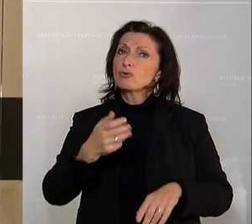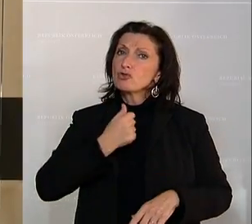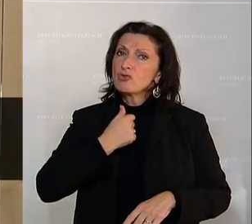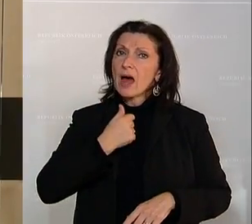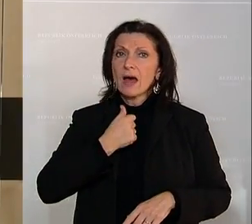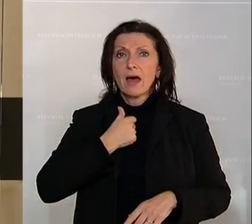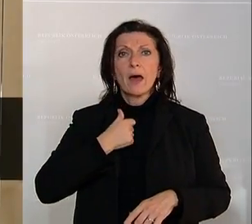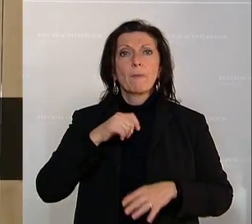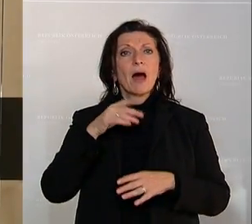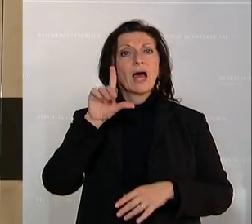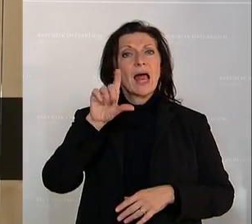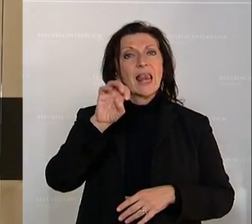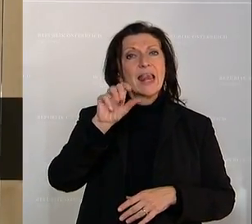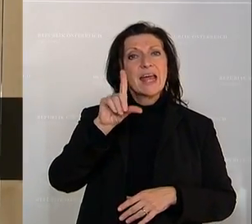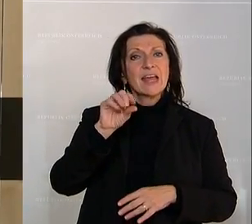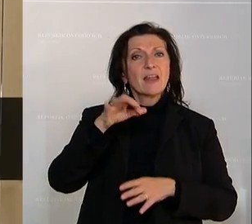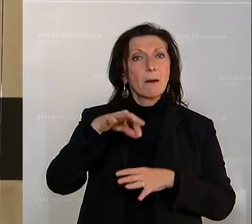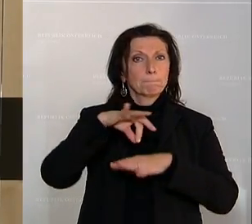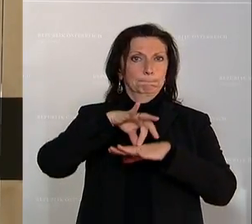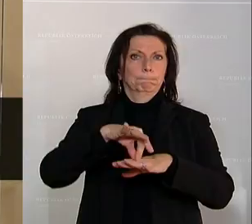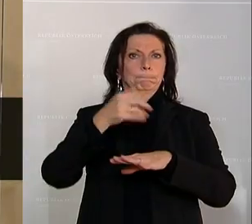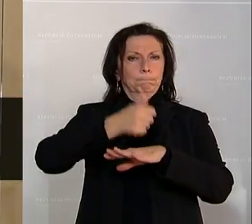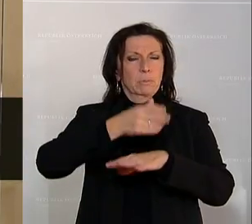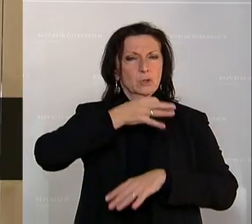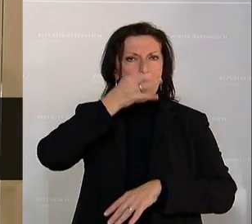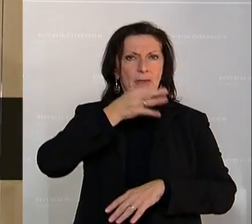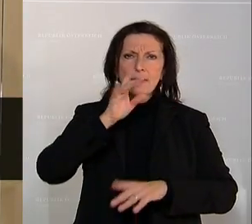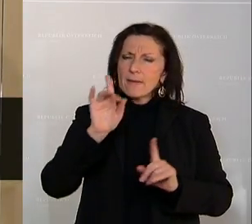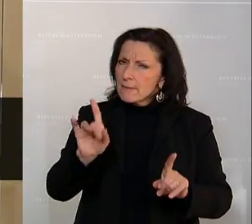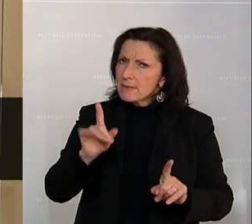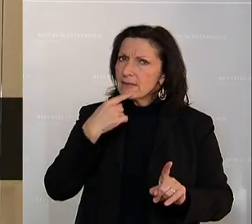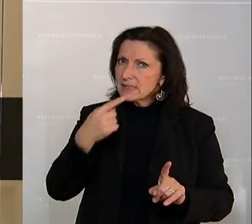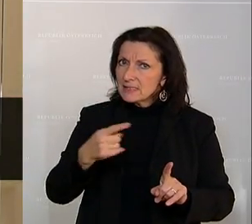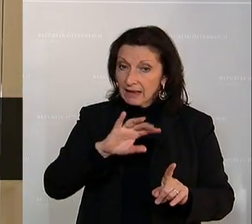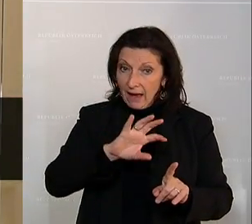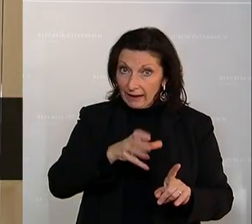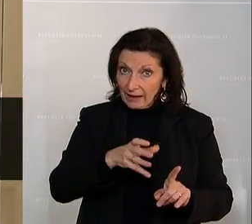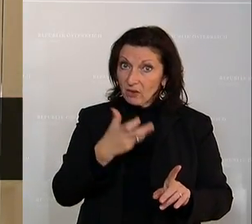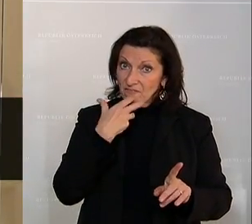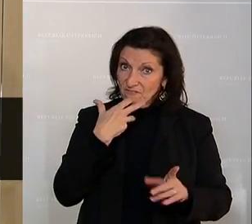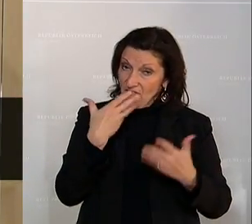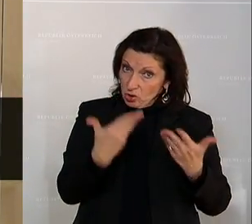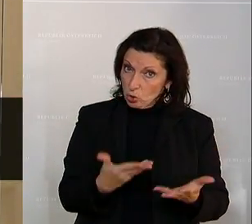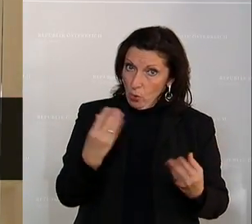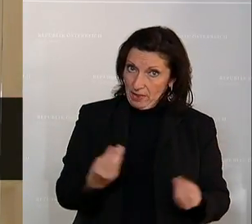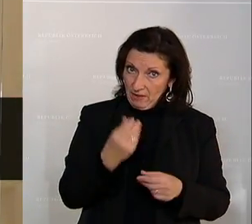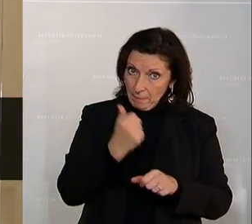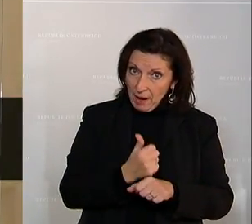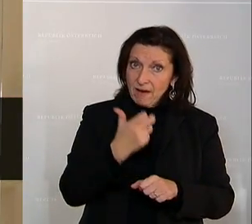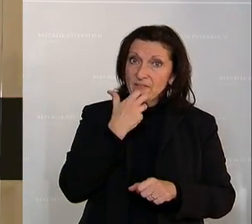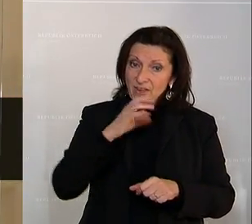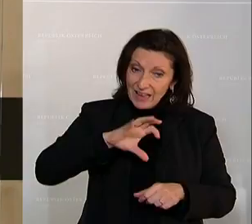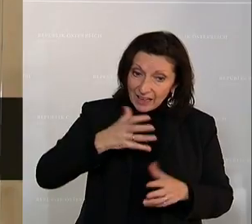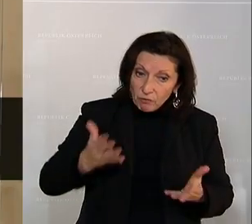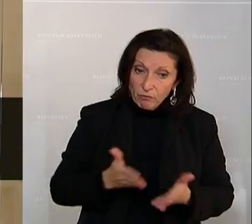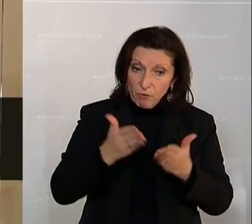wir hier einen wichtigen Schritt setzen, nämlich zusätzlich zu den regionalen Bekenntnissen, zum regionalen Handeln nun